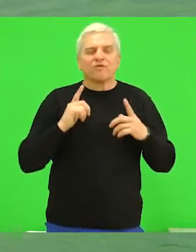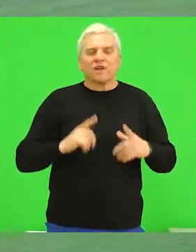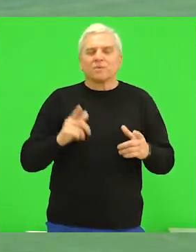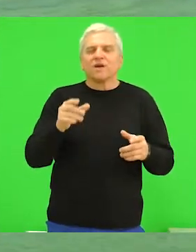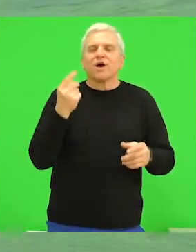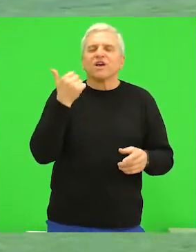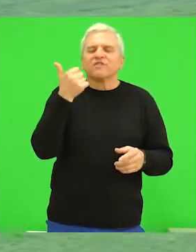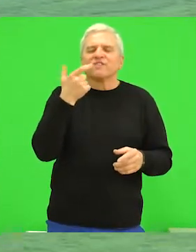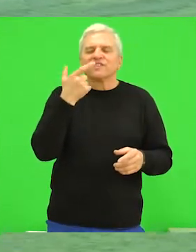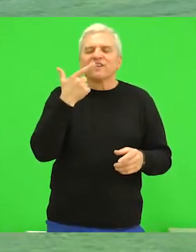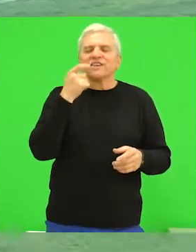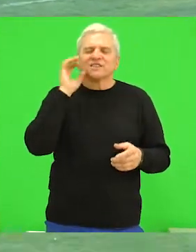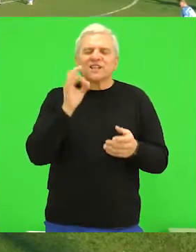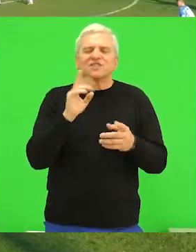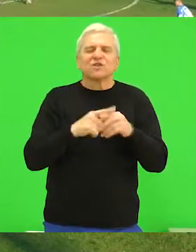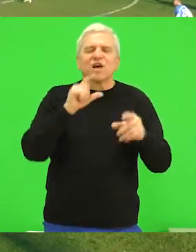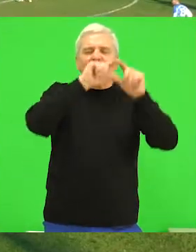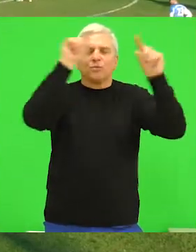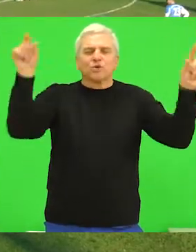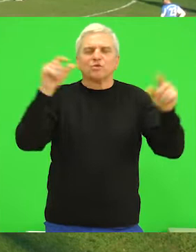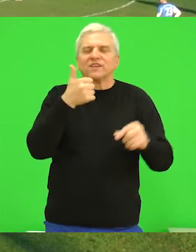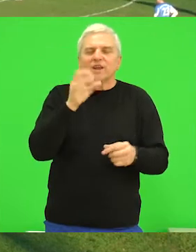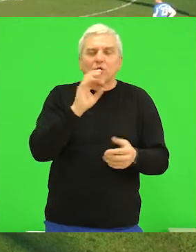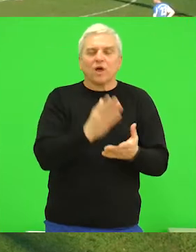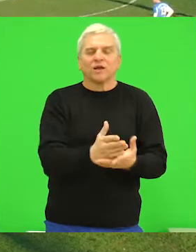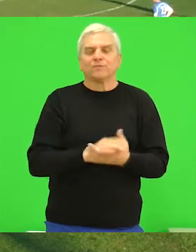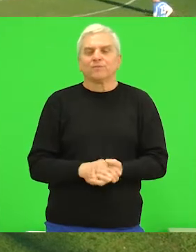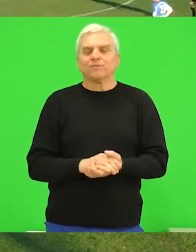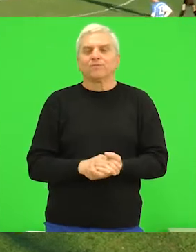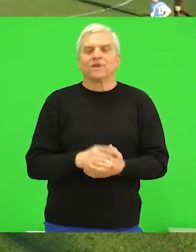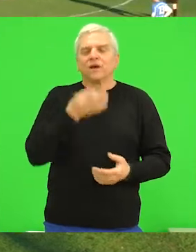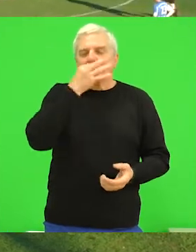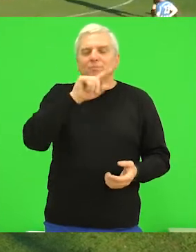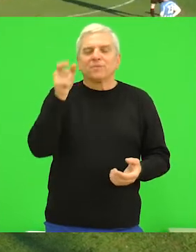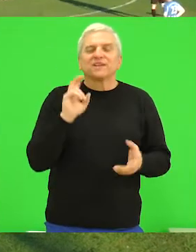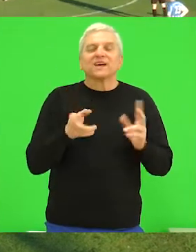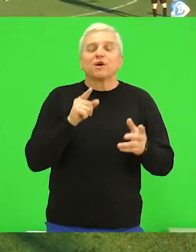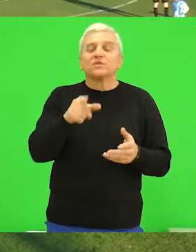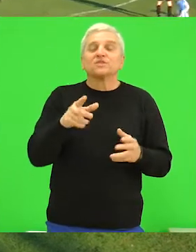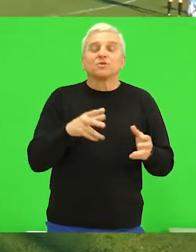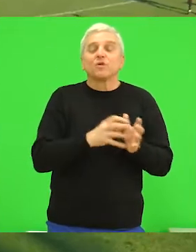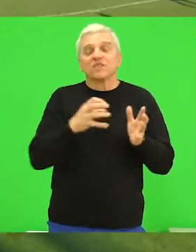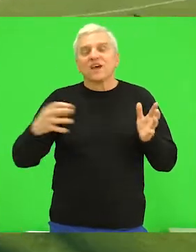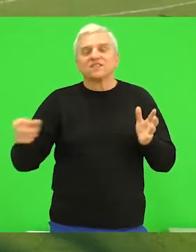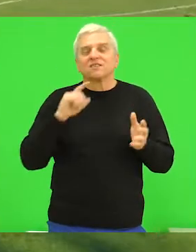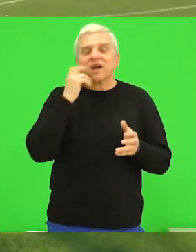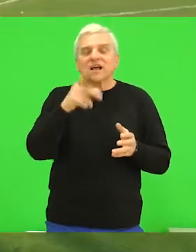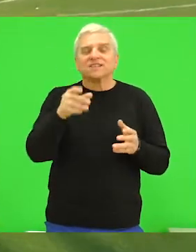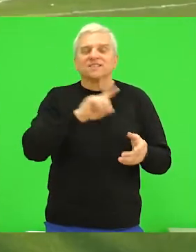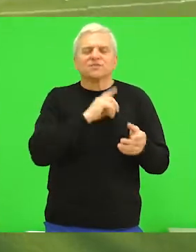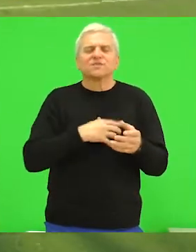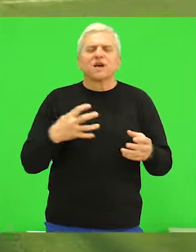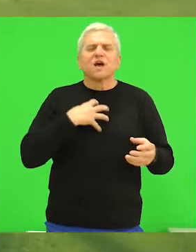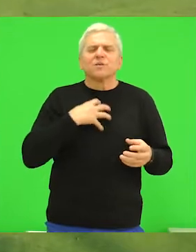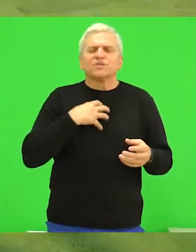100% šanse, pa su onda imali prečku na 1-0 za nas. I pitanje je kako bi se to onda odvijalo, upravo u tom